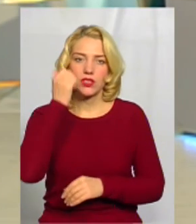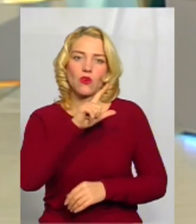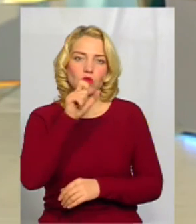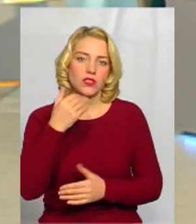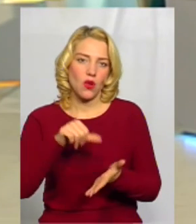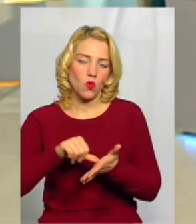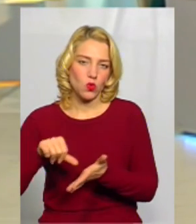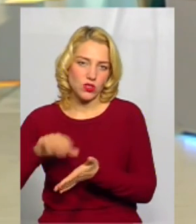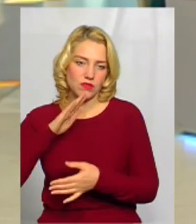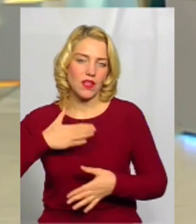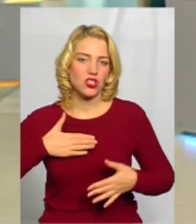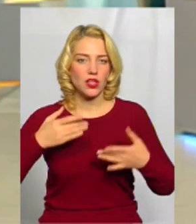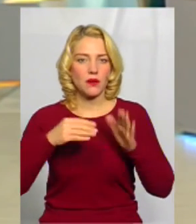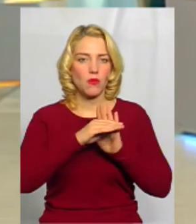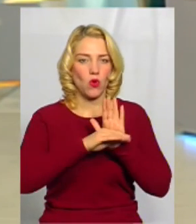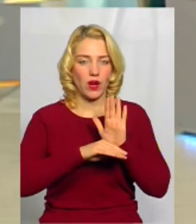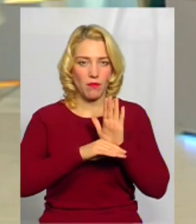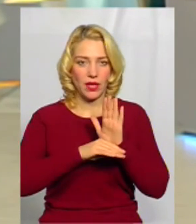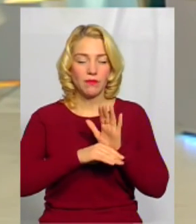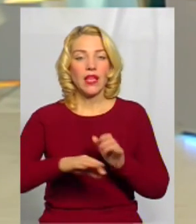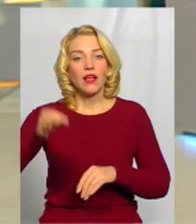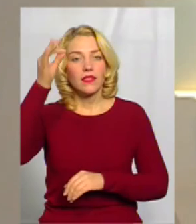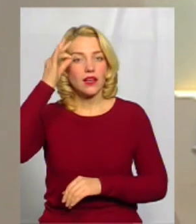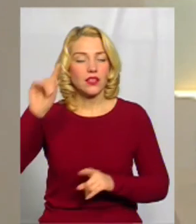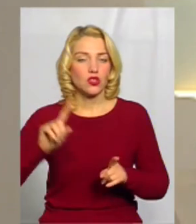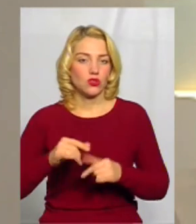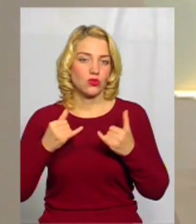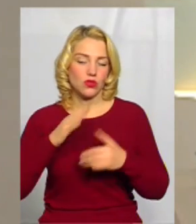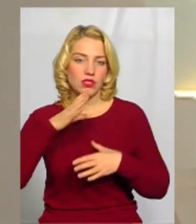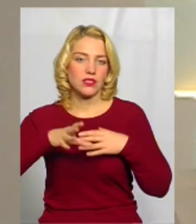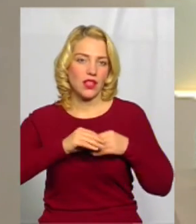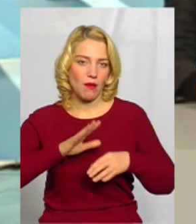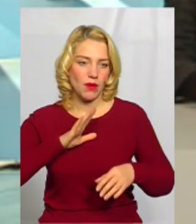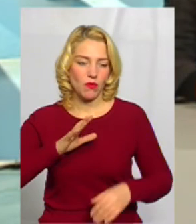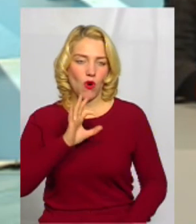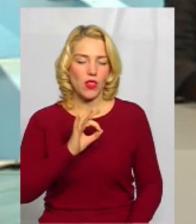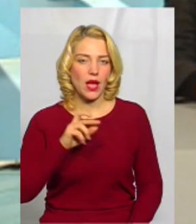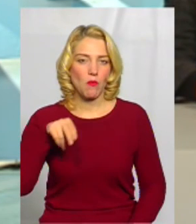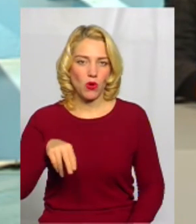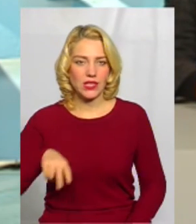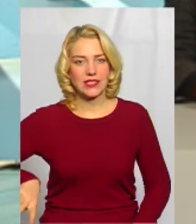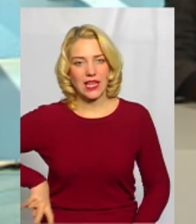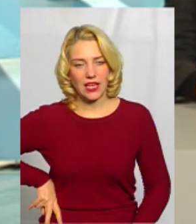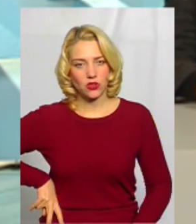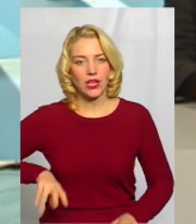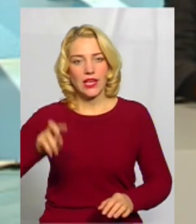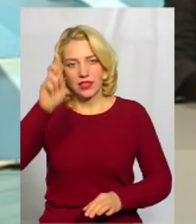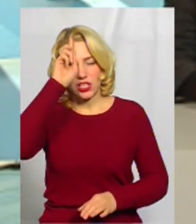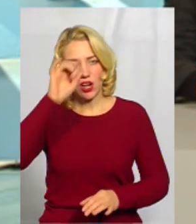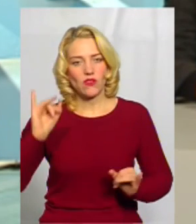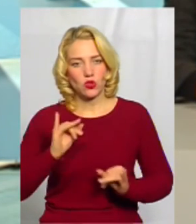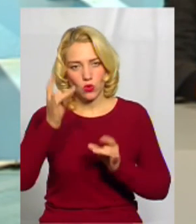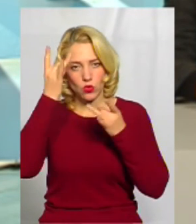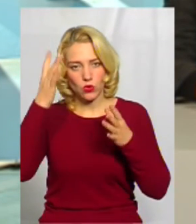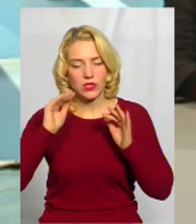участь у нашій програмі. Нагадаю, сьогодні з нами були Олег Погорілиць, директор Державного